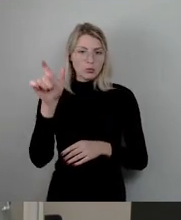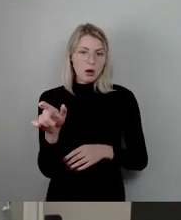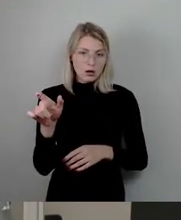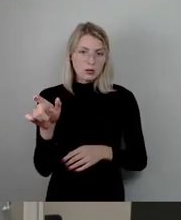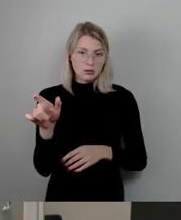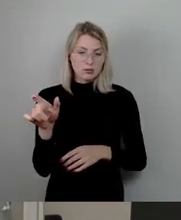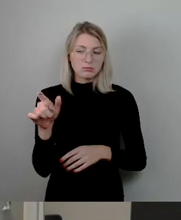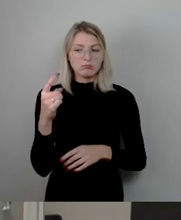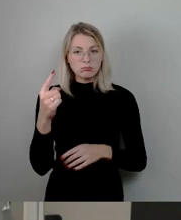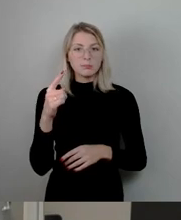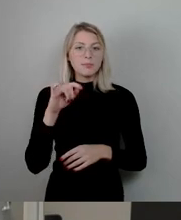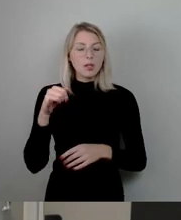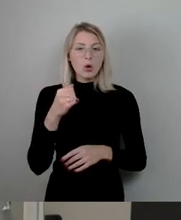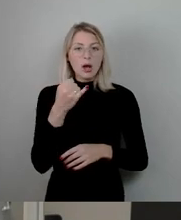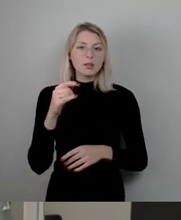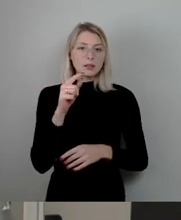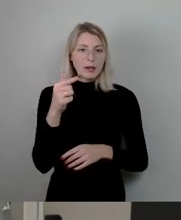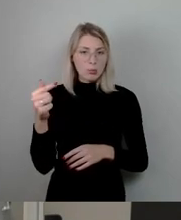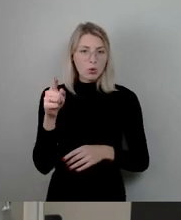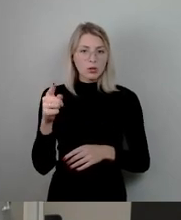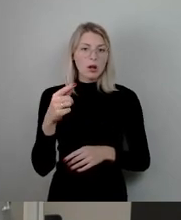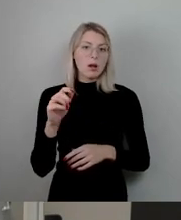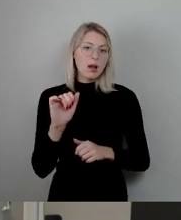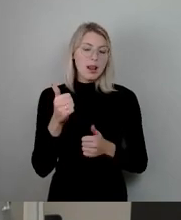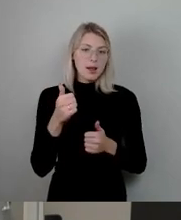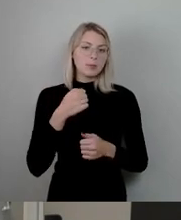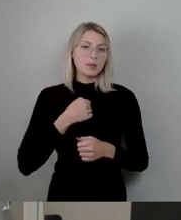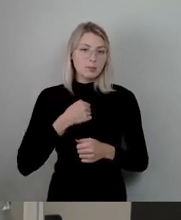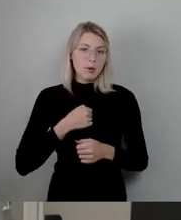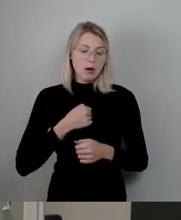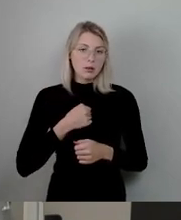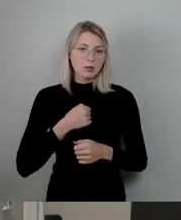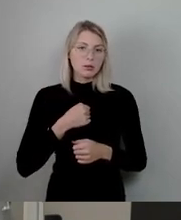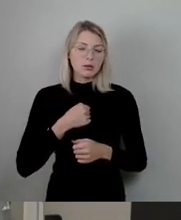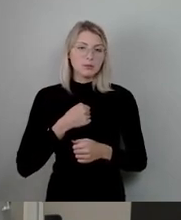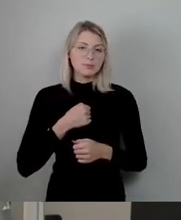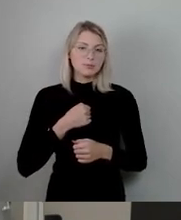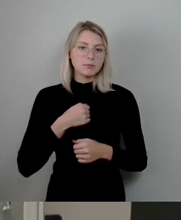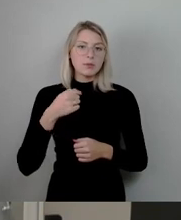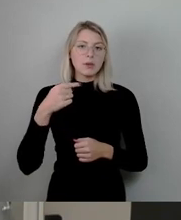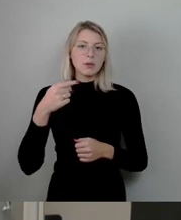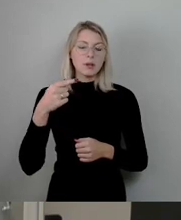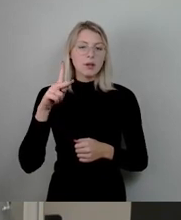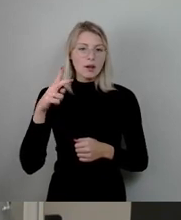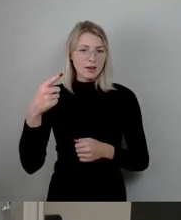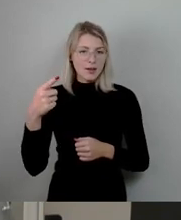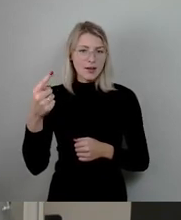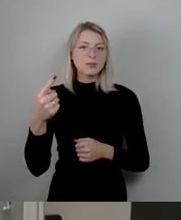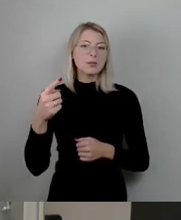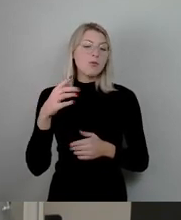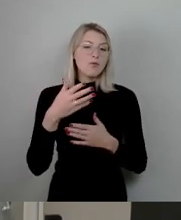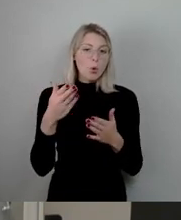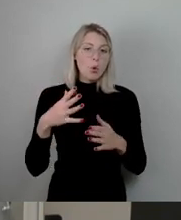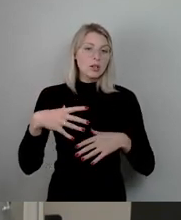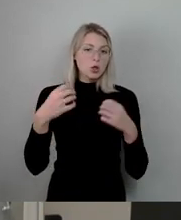ist dieser Johannes Tepoge, Erlebnisbad, Dresden-Gobitz-KG und der hat einen Sitz in Köln. Und das macht diesen